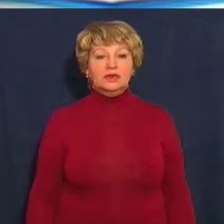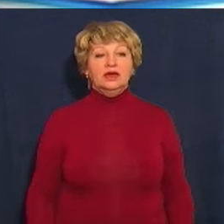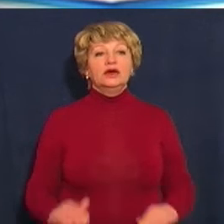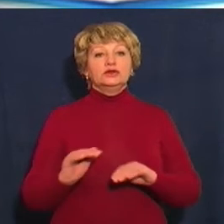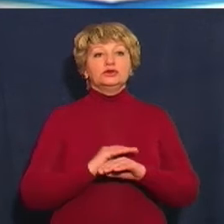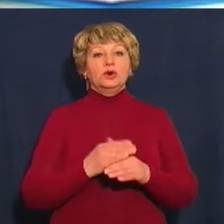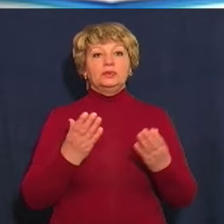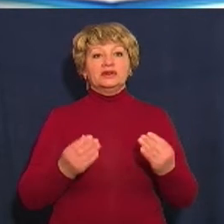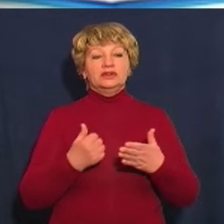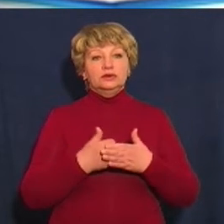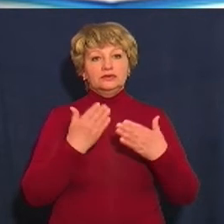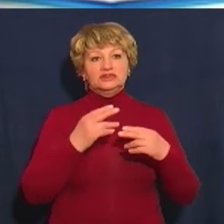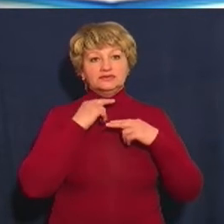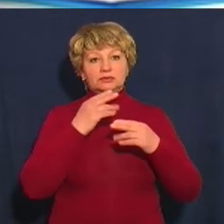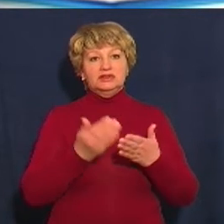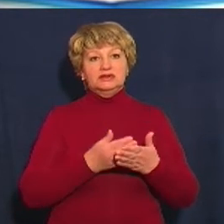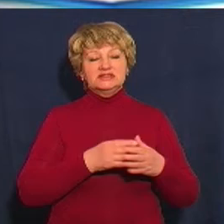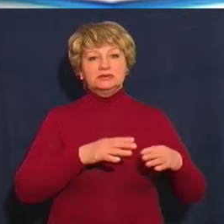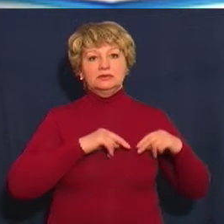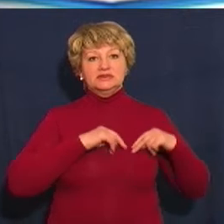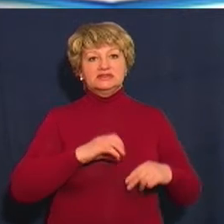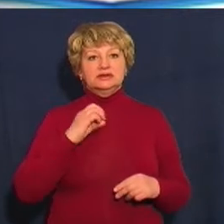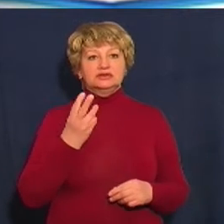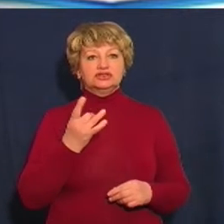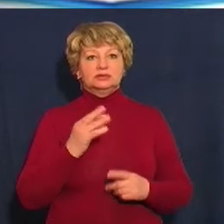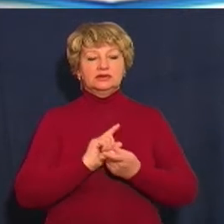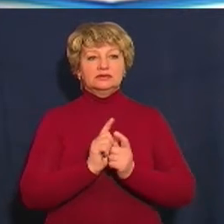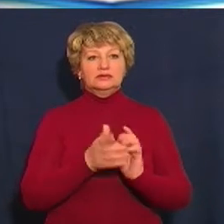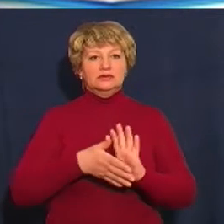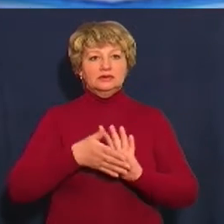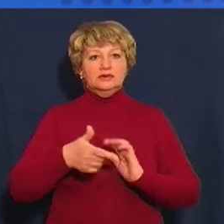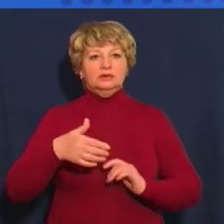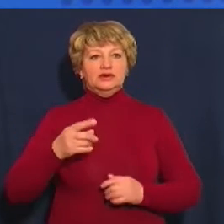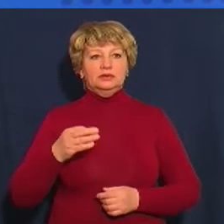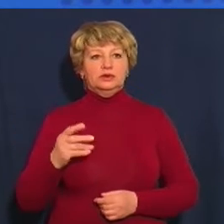День добрий, до вашої уваги новини. В студії працює Станіслав Шемед, жестова мова Галина Абраменко.